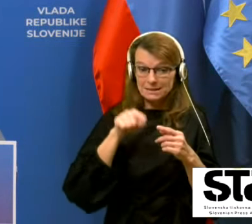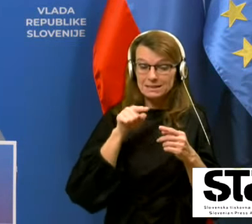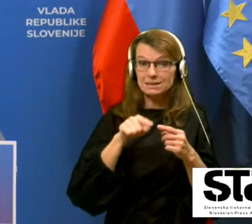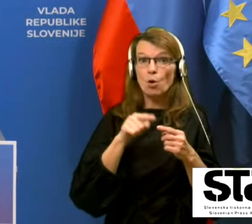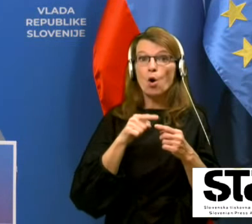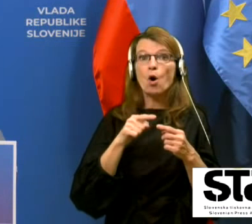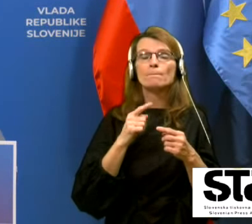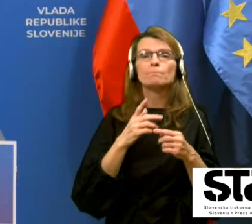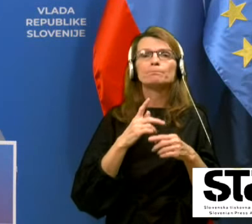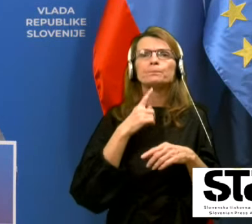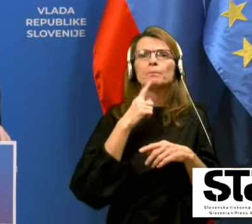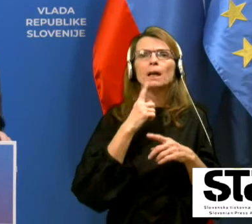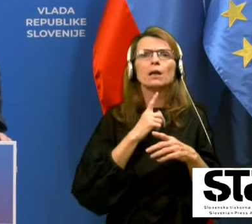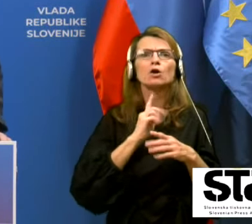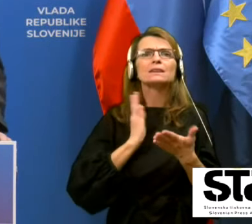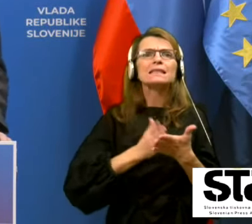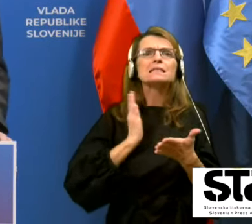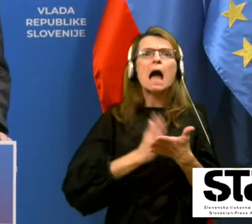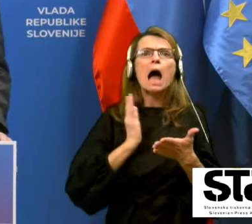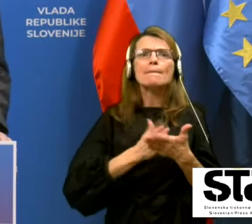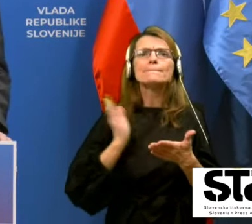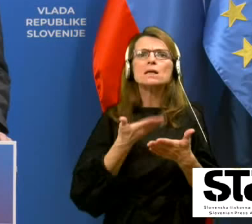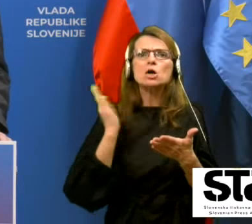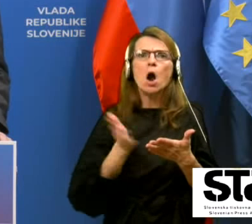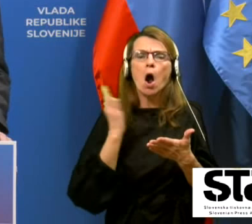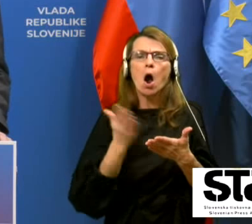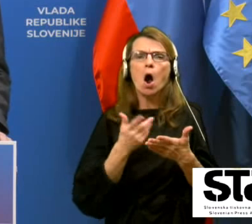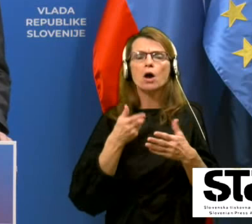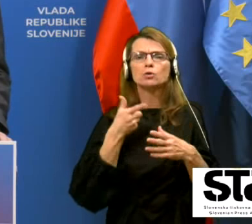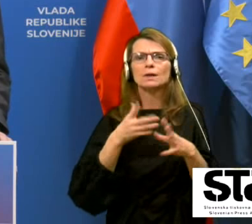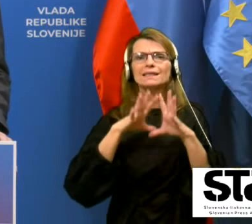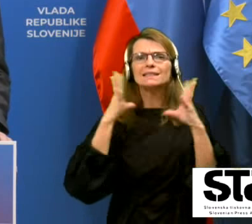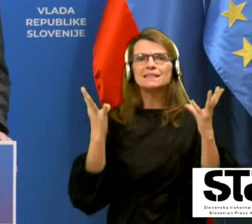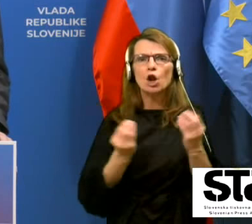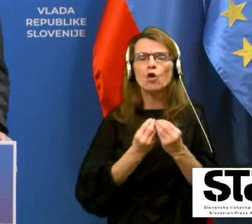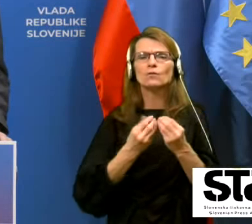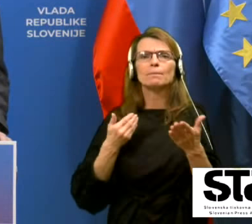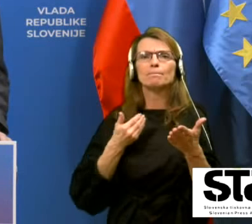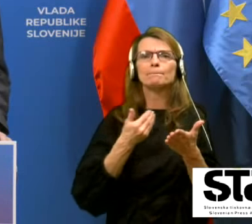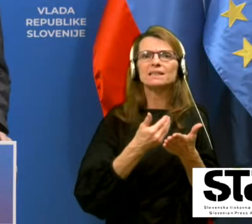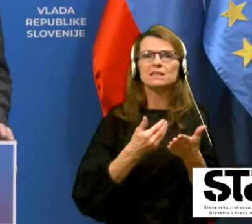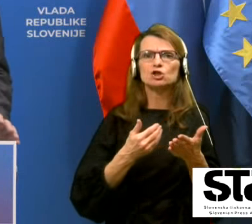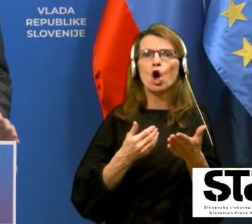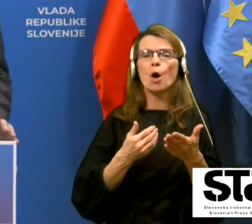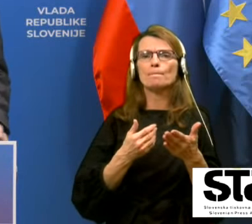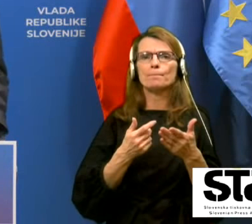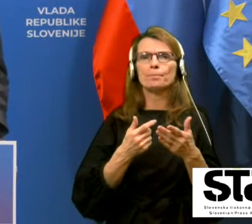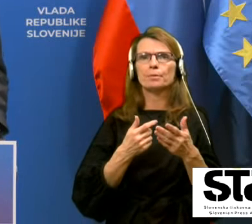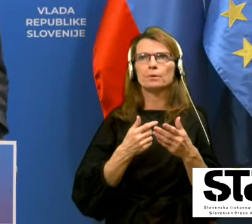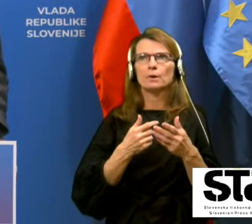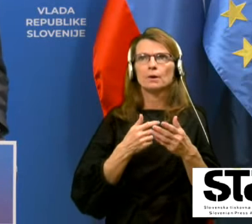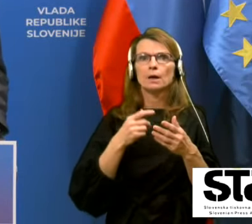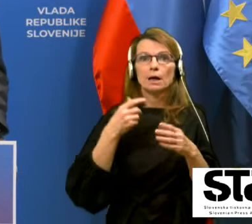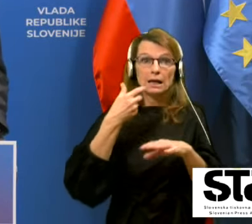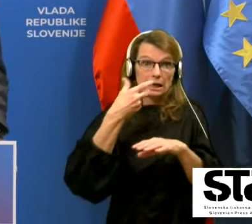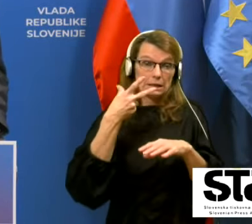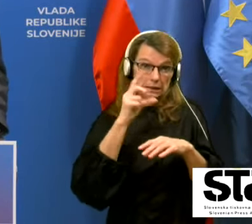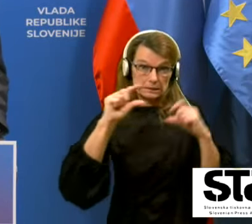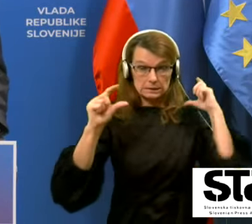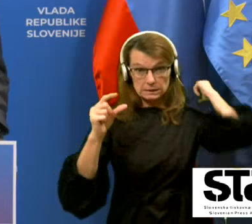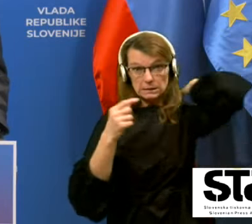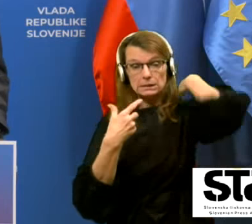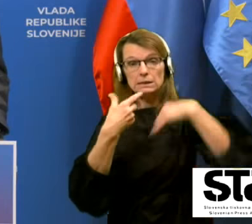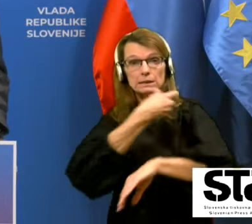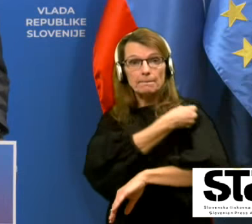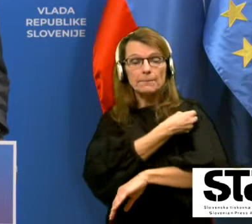bolj celovitim pristopom in uporabo večjih cepiv. Tam nekje do konca